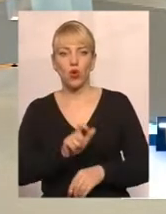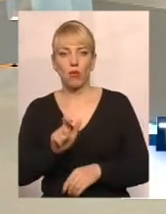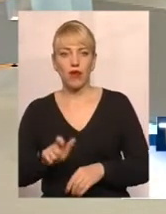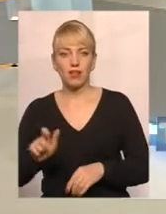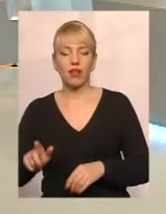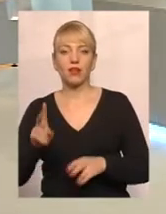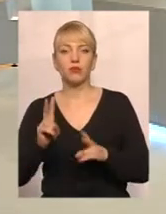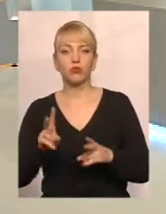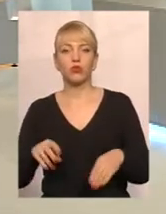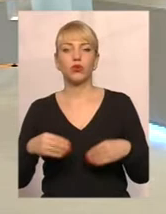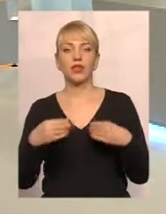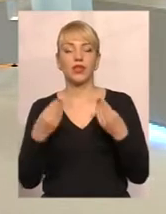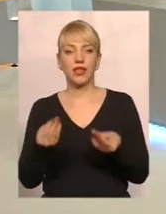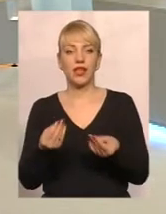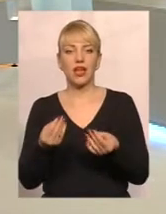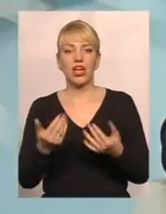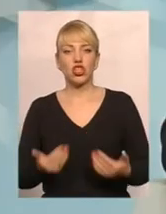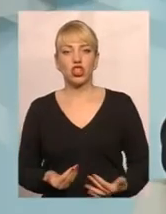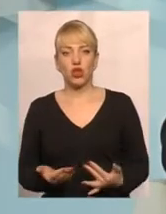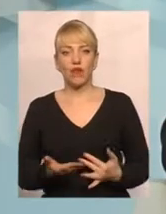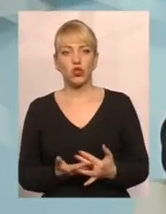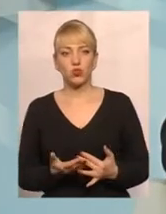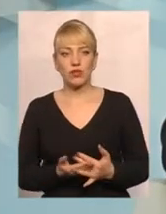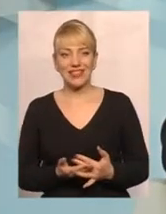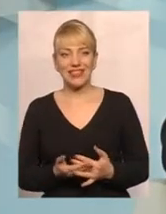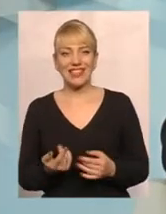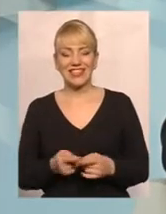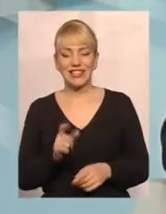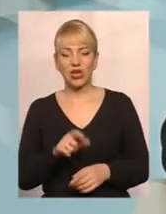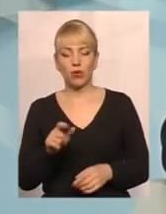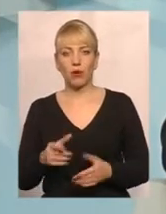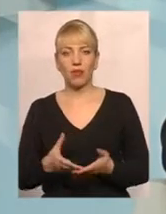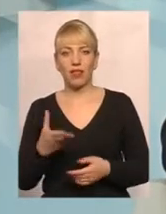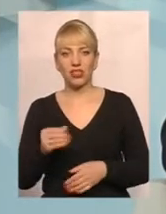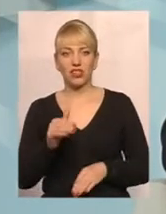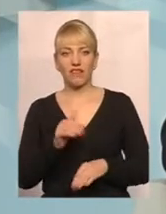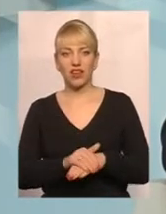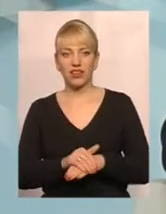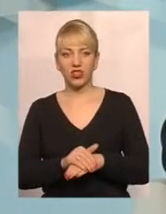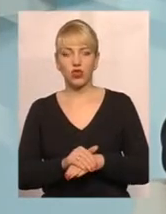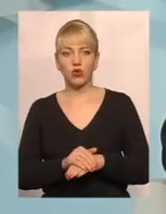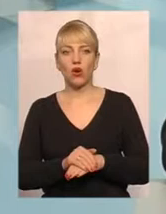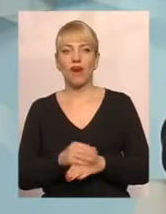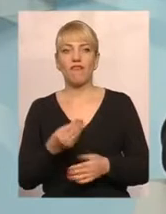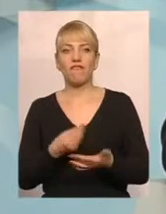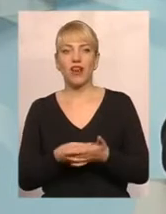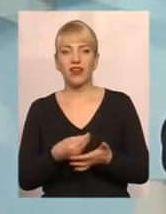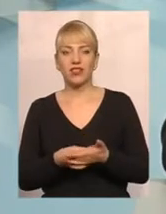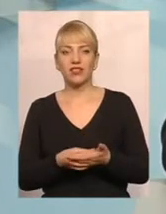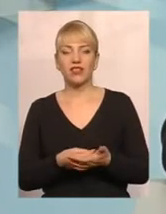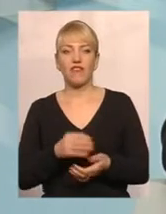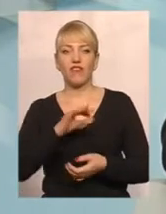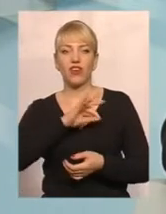яким призначена житлова субсидія, ці громадяни сплачують фактичну вартість використаних